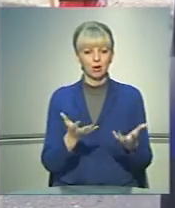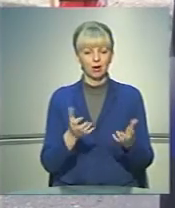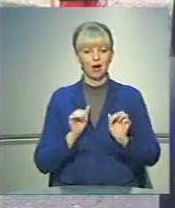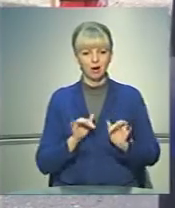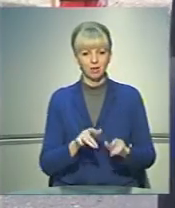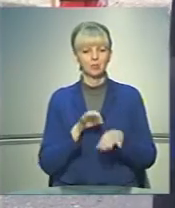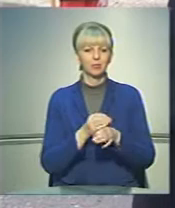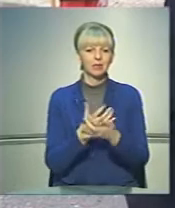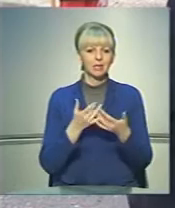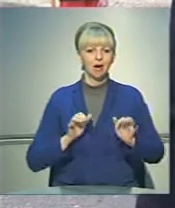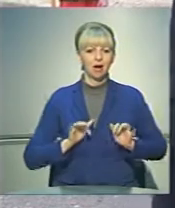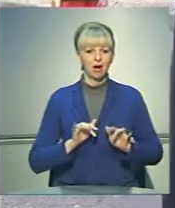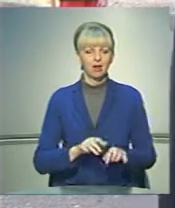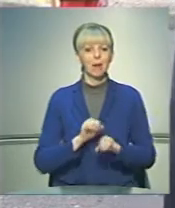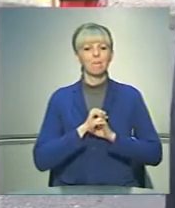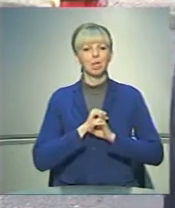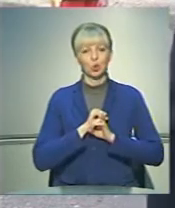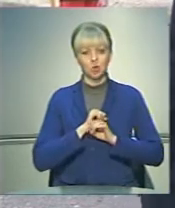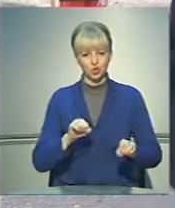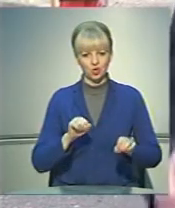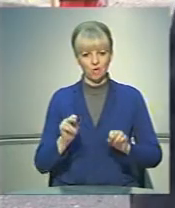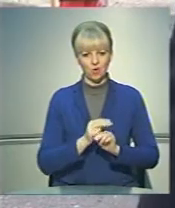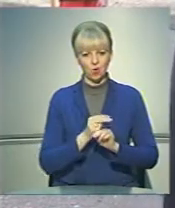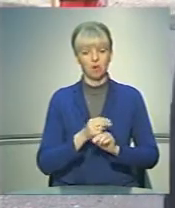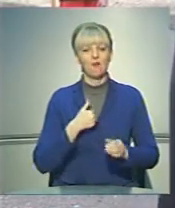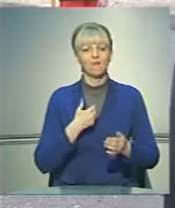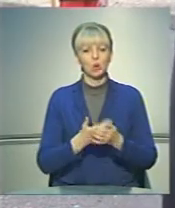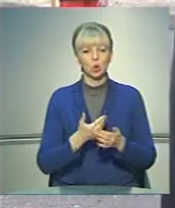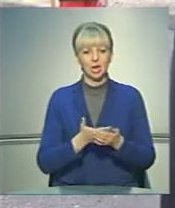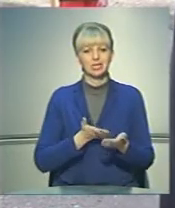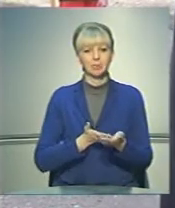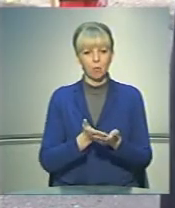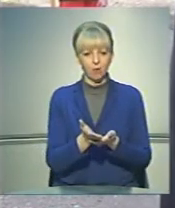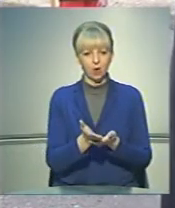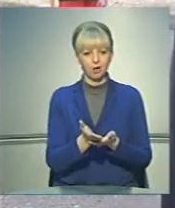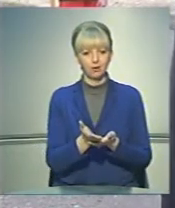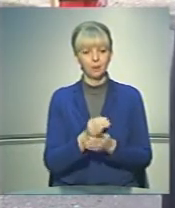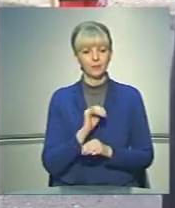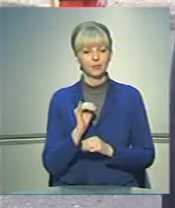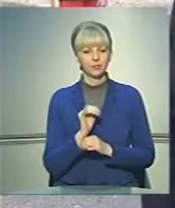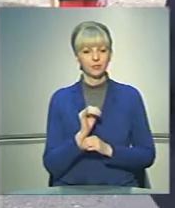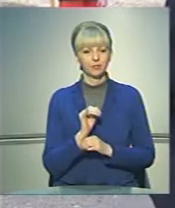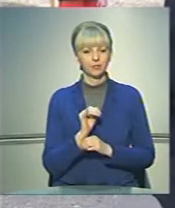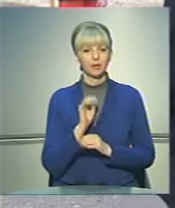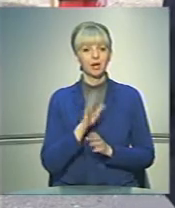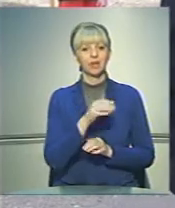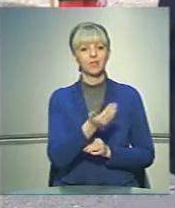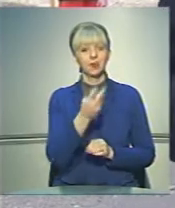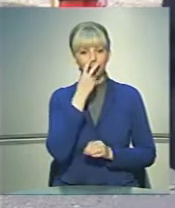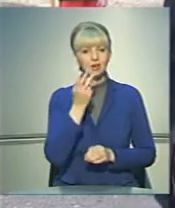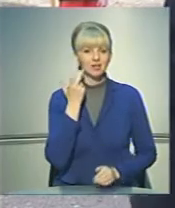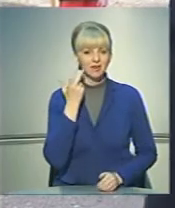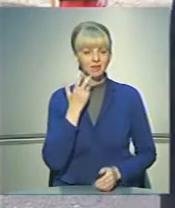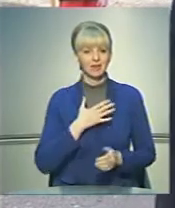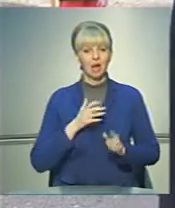проводимо різні акції патріотичного виховання, волонтерського спрямування. І, як ви бачили, завжди